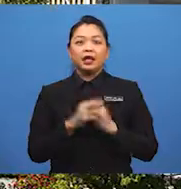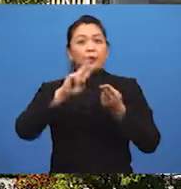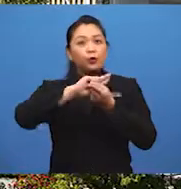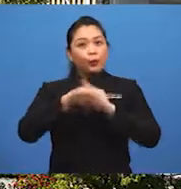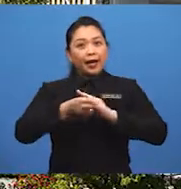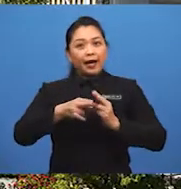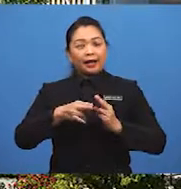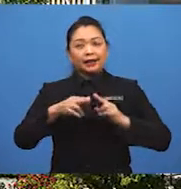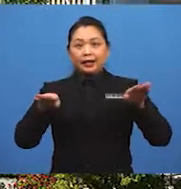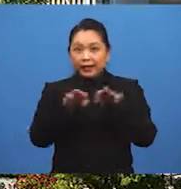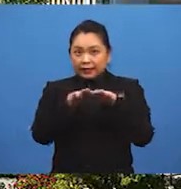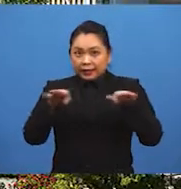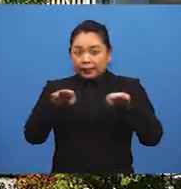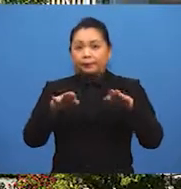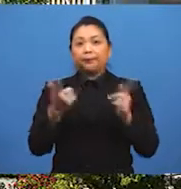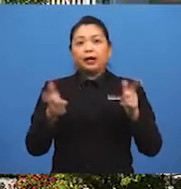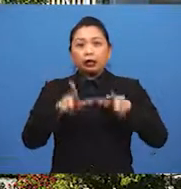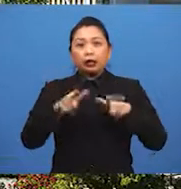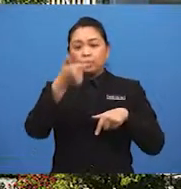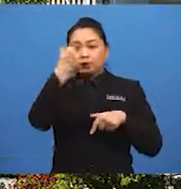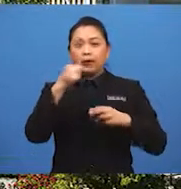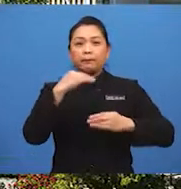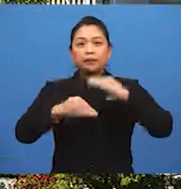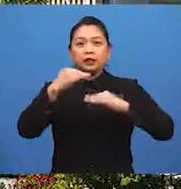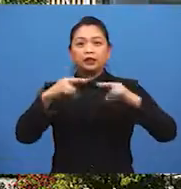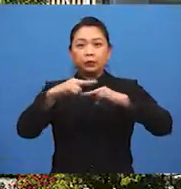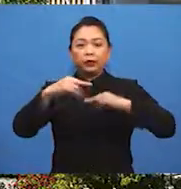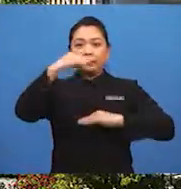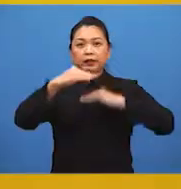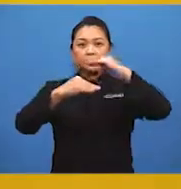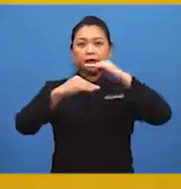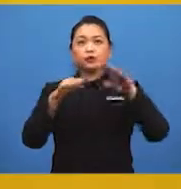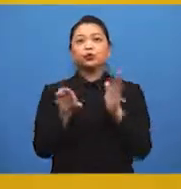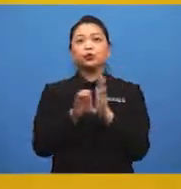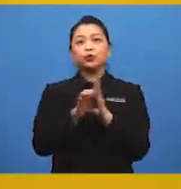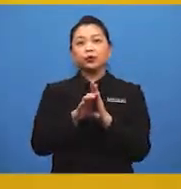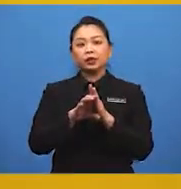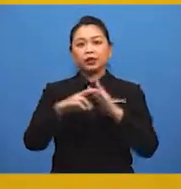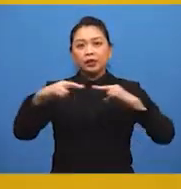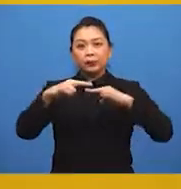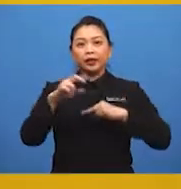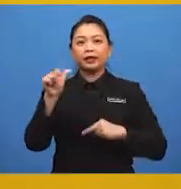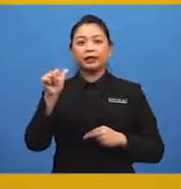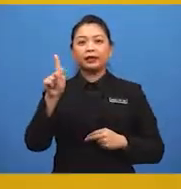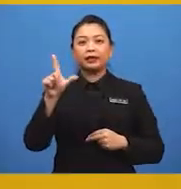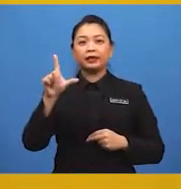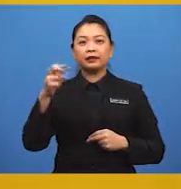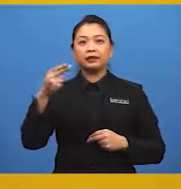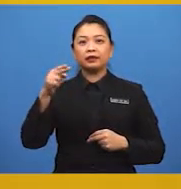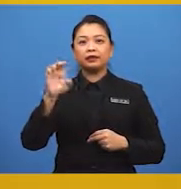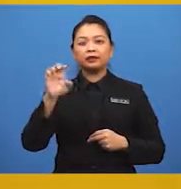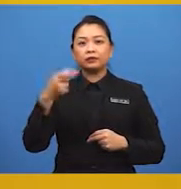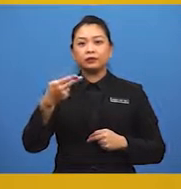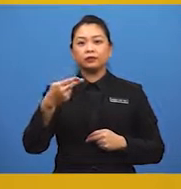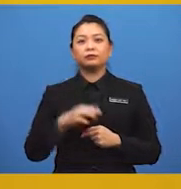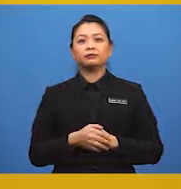Perubahan langscape juga berlaku akibat pembinaan lebuh raya bertingkat seperti lebuh raya aklih iaitu